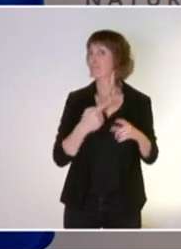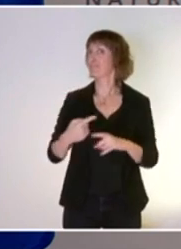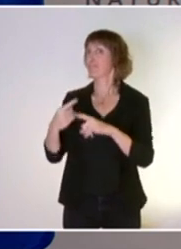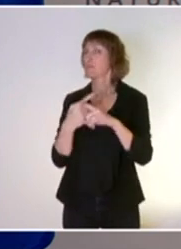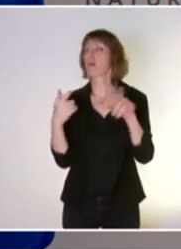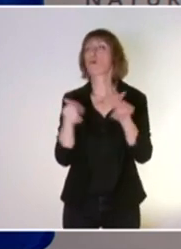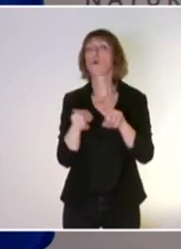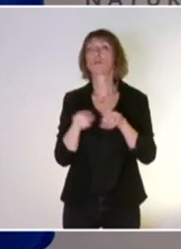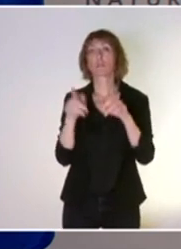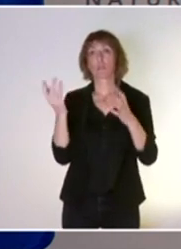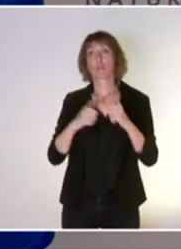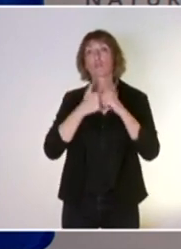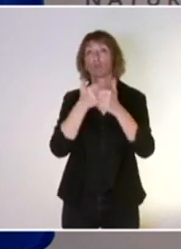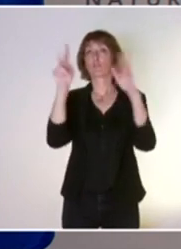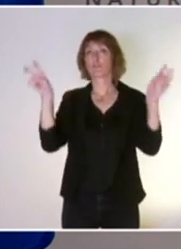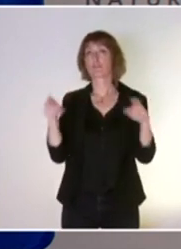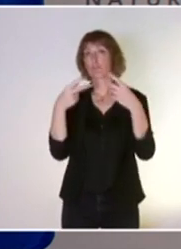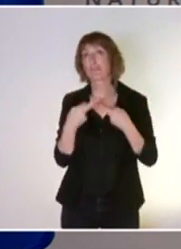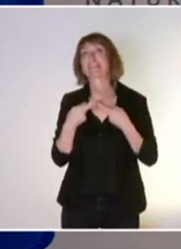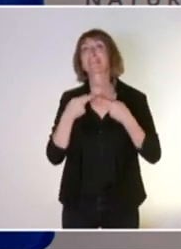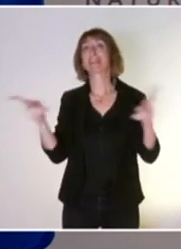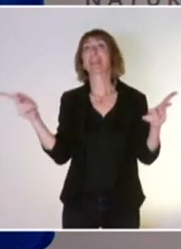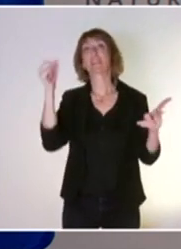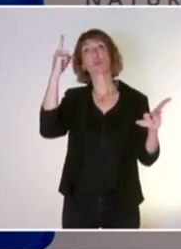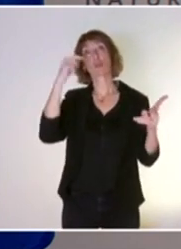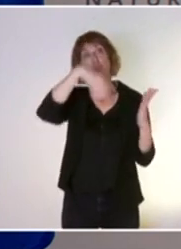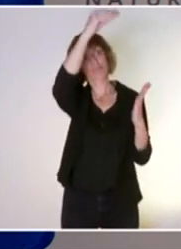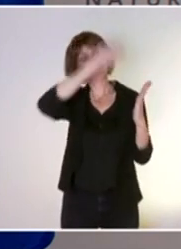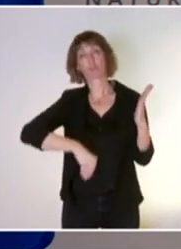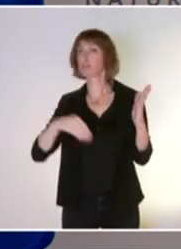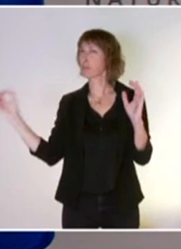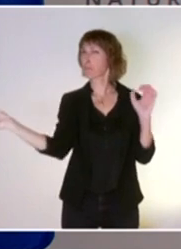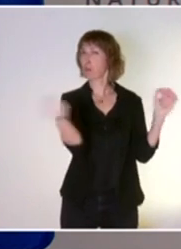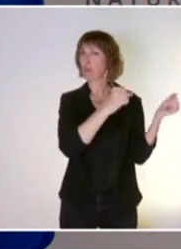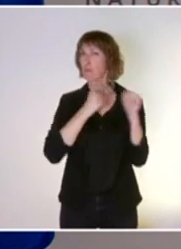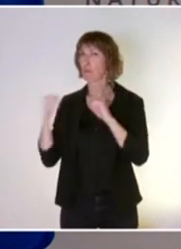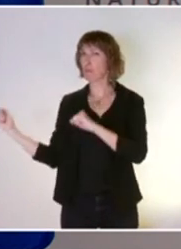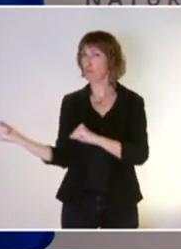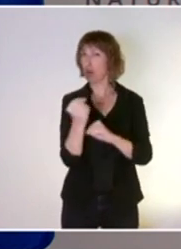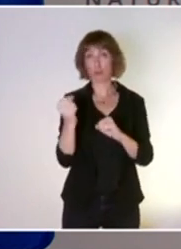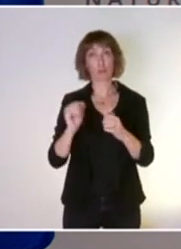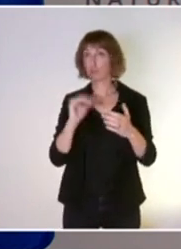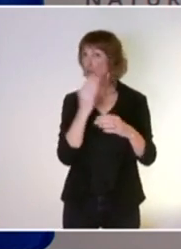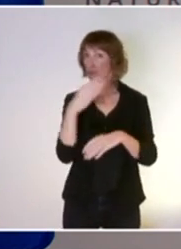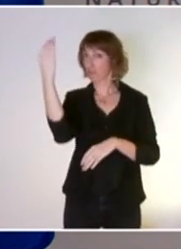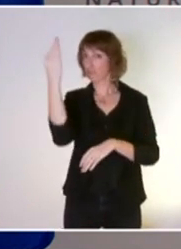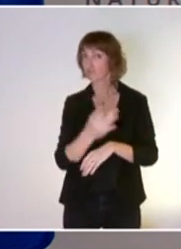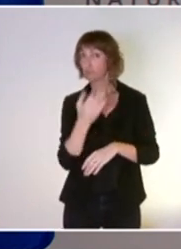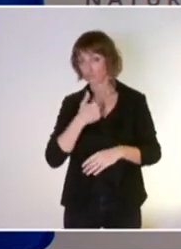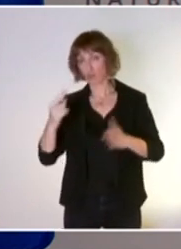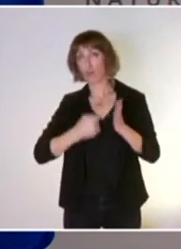déclaration de Strasbourg, que nous avons donc adoptée à l'unanimité, une déclaration qui réaffirme notre